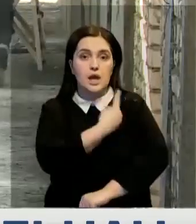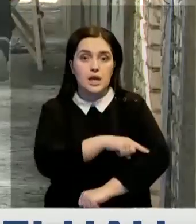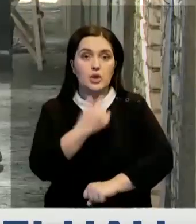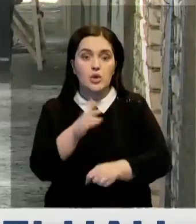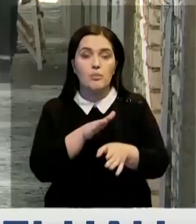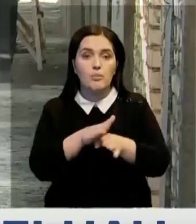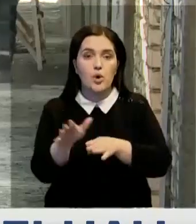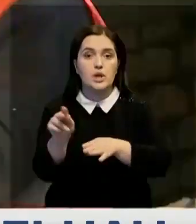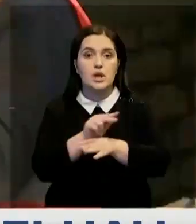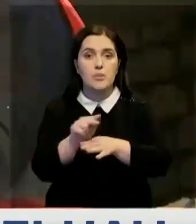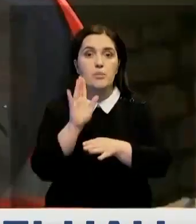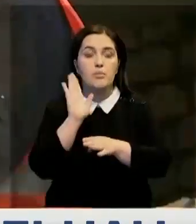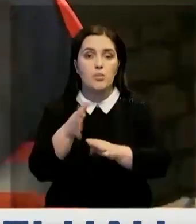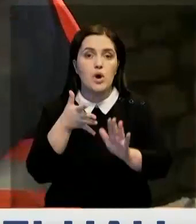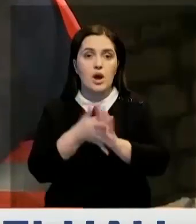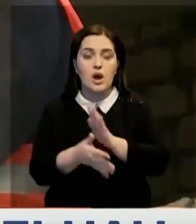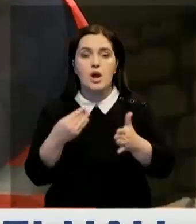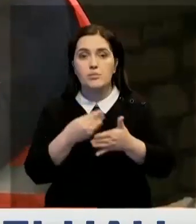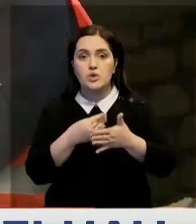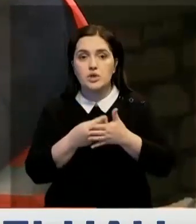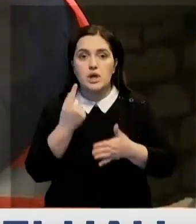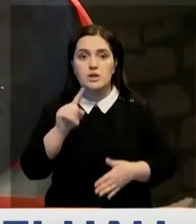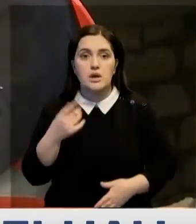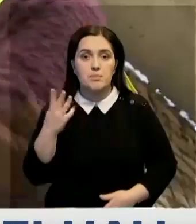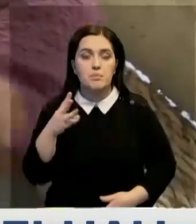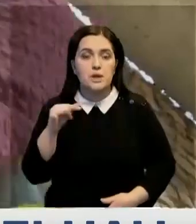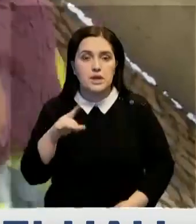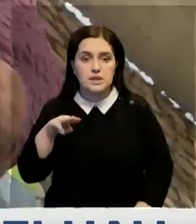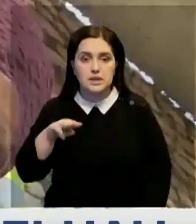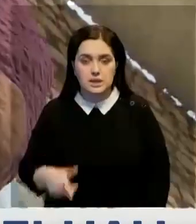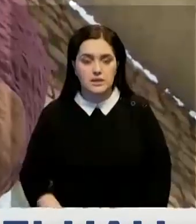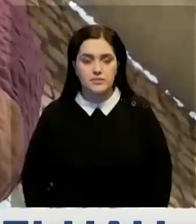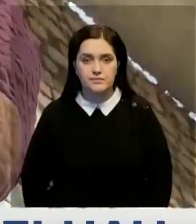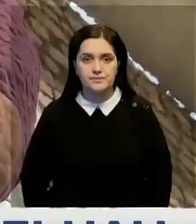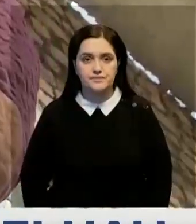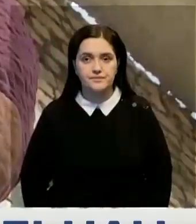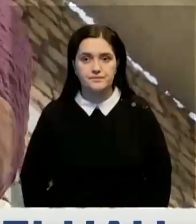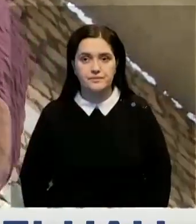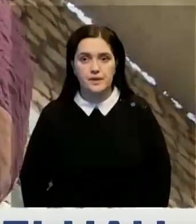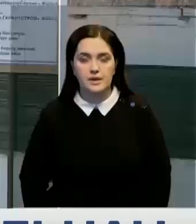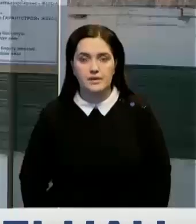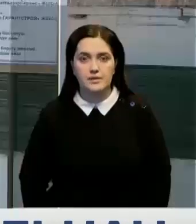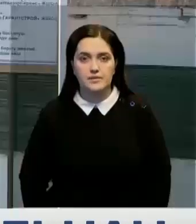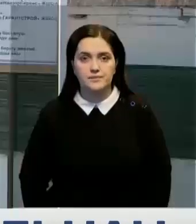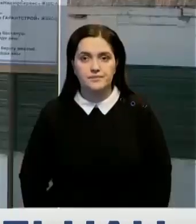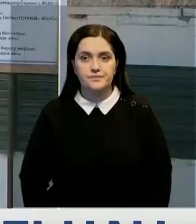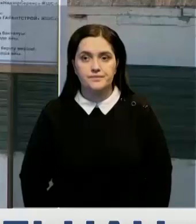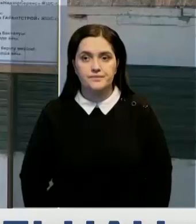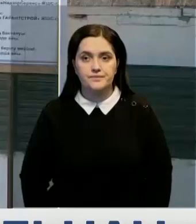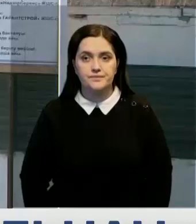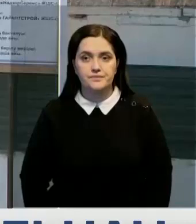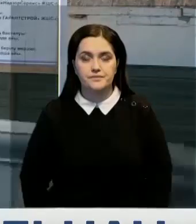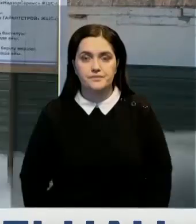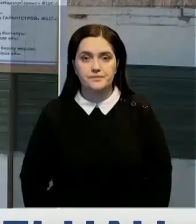капитальный ремонт обойдется бюджету почти в полтора миллиарда тенге. Рауль Габитов, Ербул Атабишев, Самат Нагашпекулу, Хабар